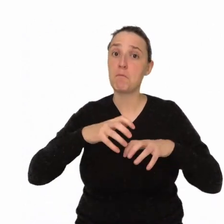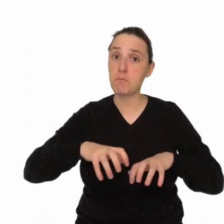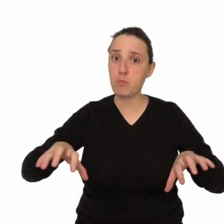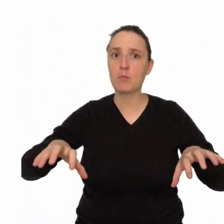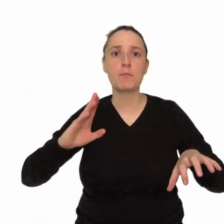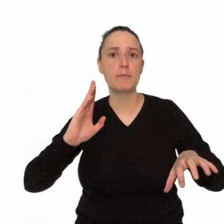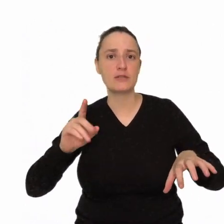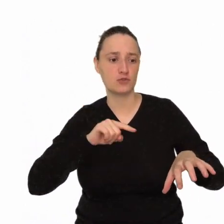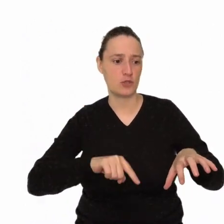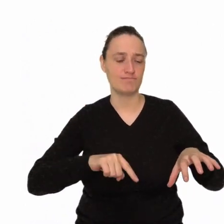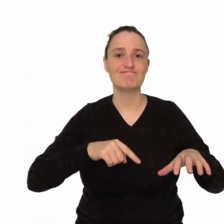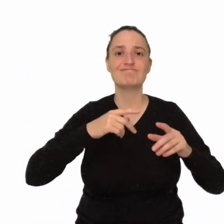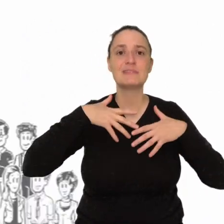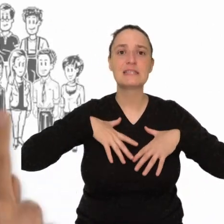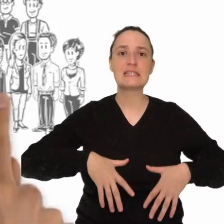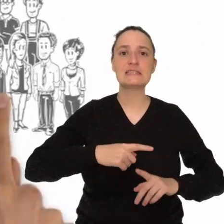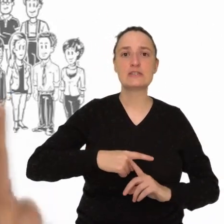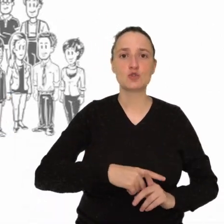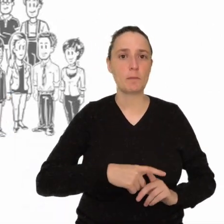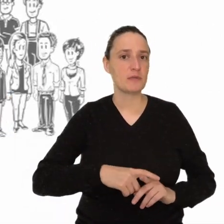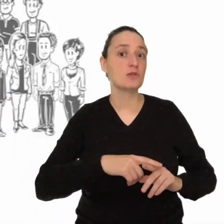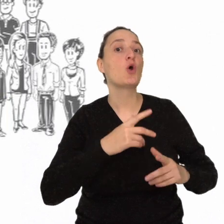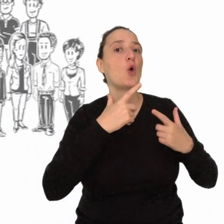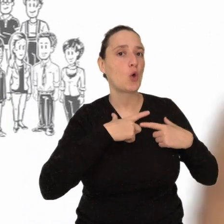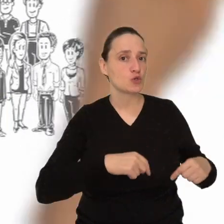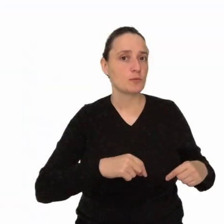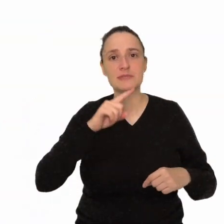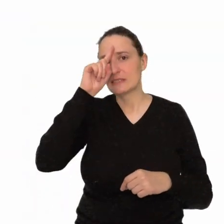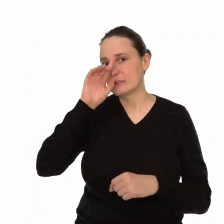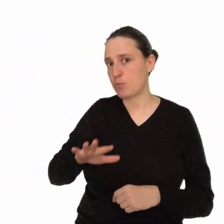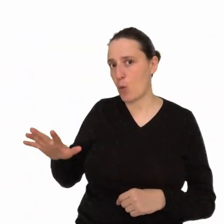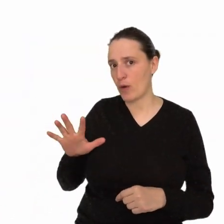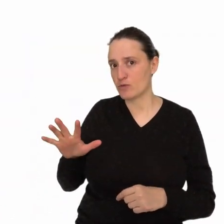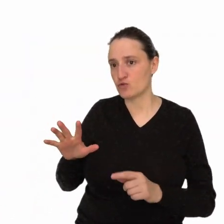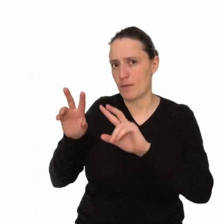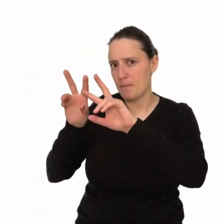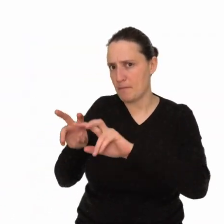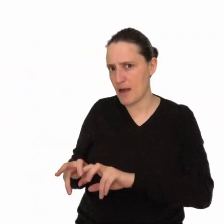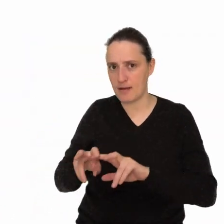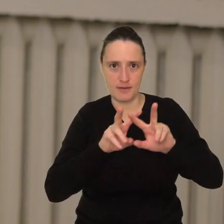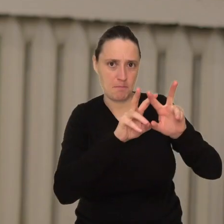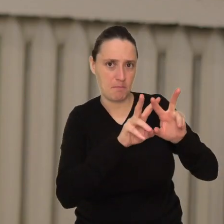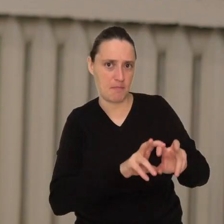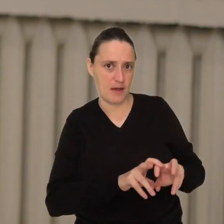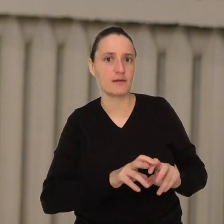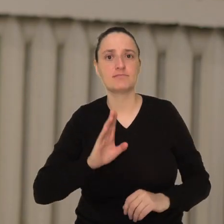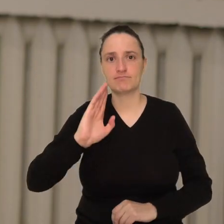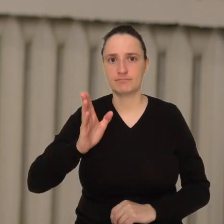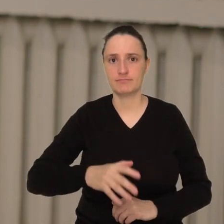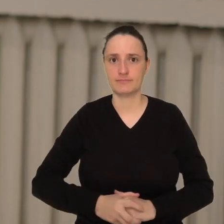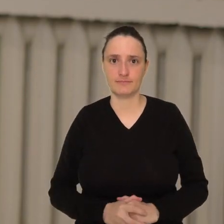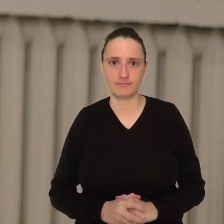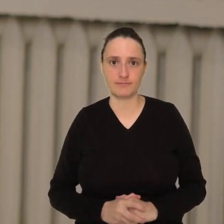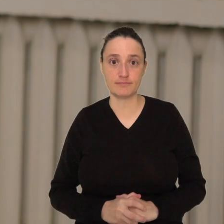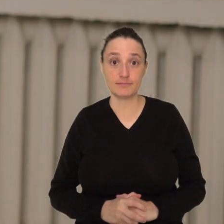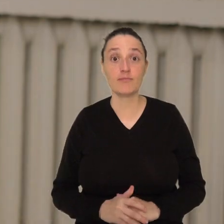na osobiste oraz społeczne. Przyjrzyjmy się każdej z tych kategorii. Przede wszystkim